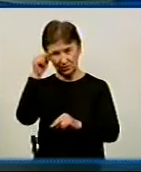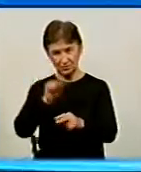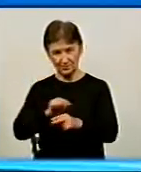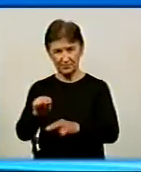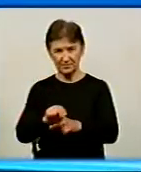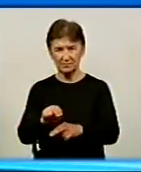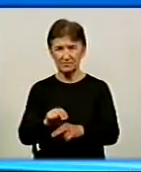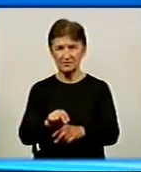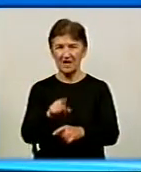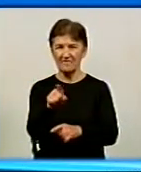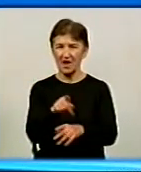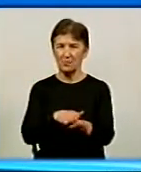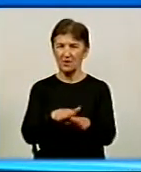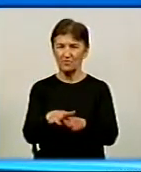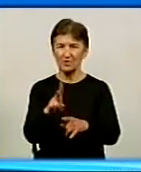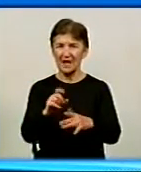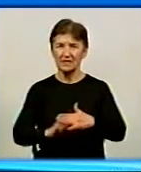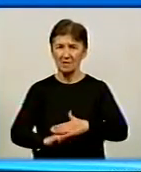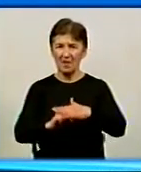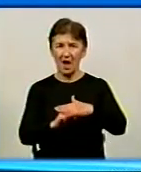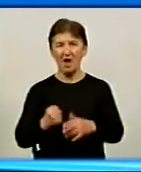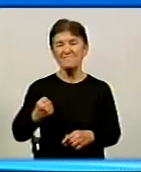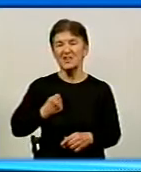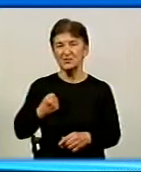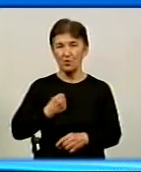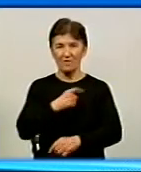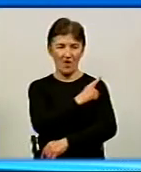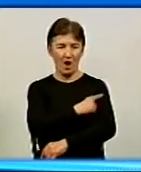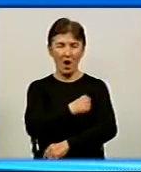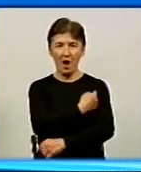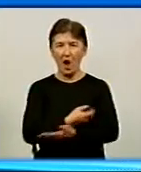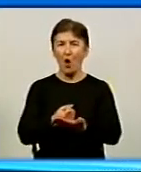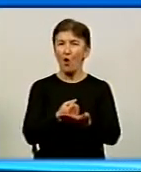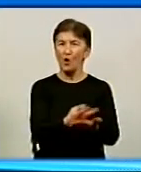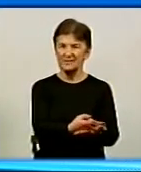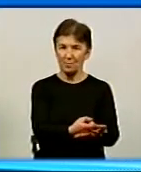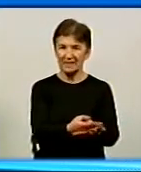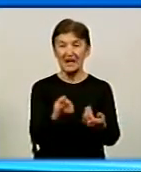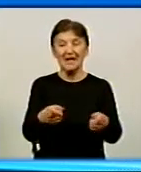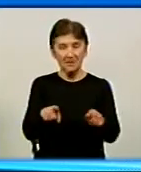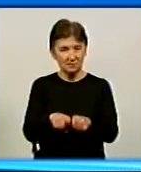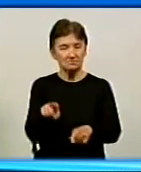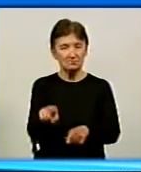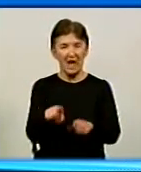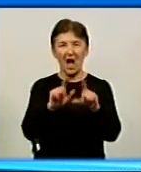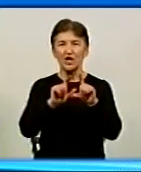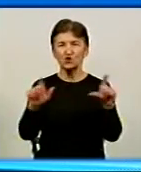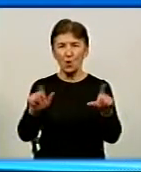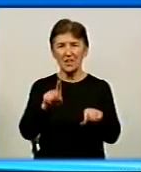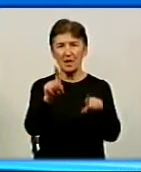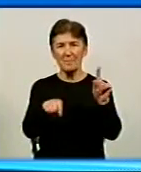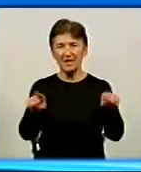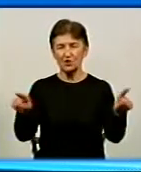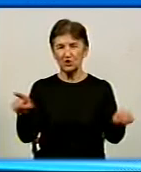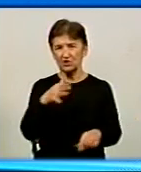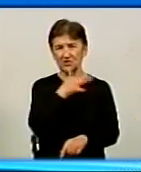Проводити ви школу на базі військового госпіталю. Я знаю, що подібні школи періодично по всій